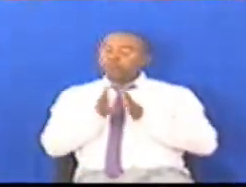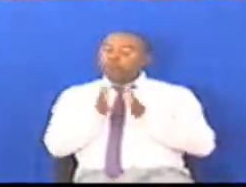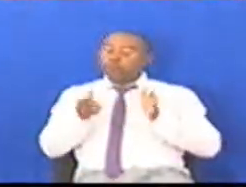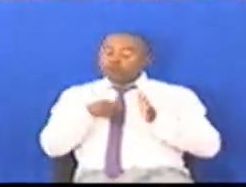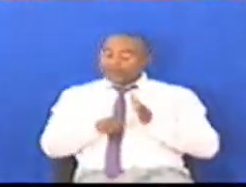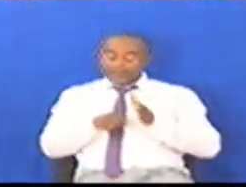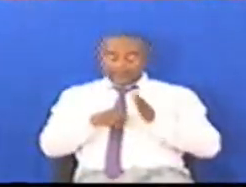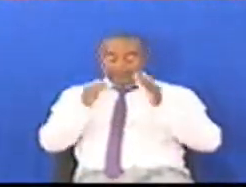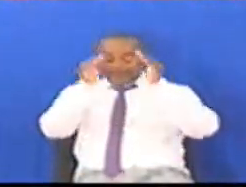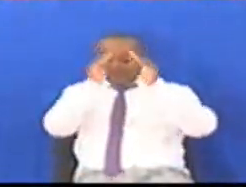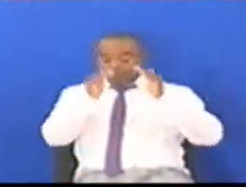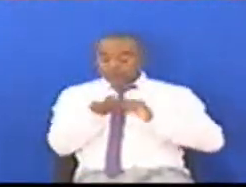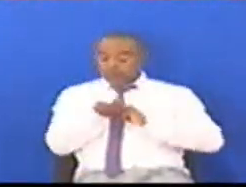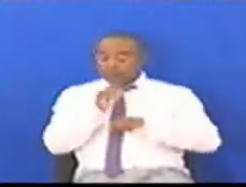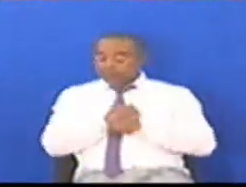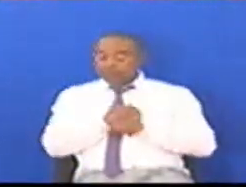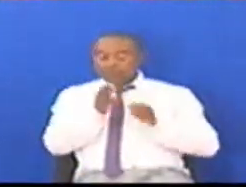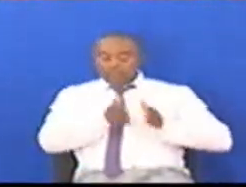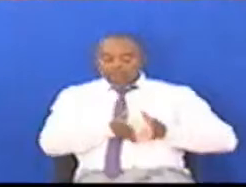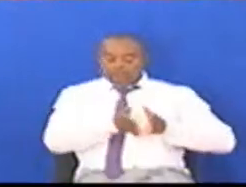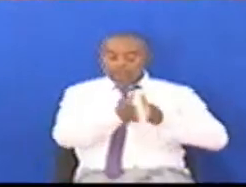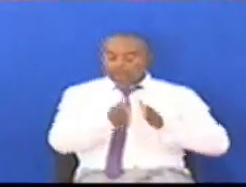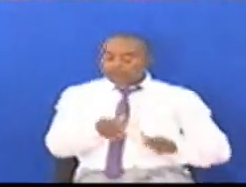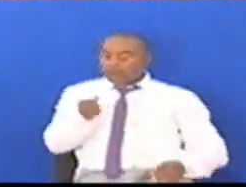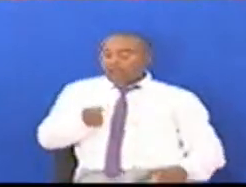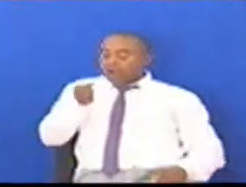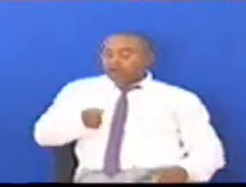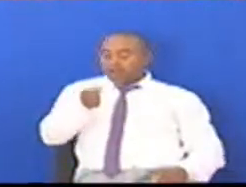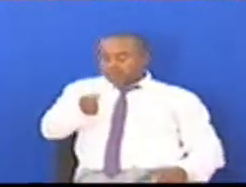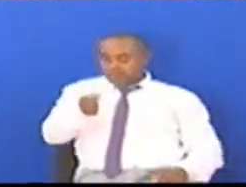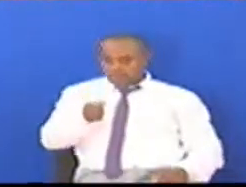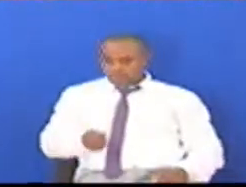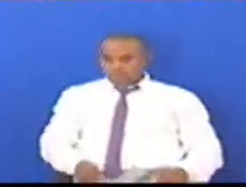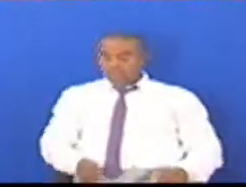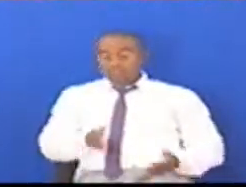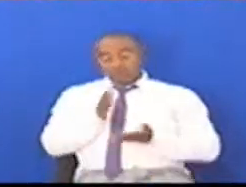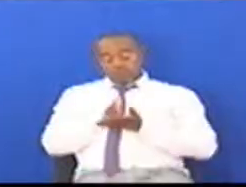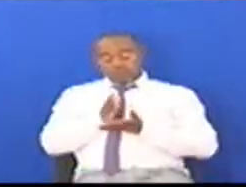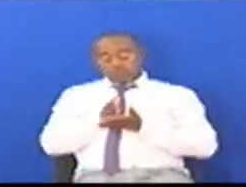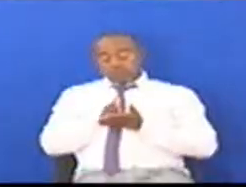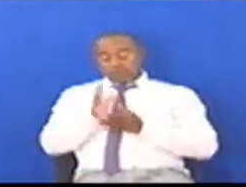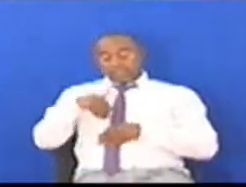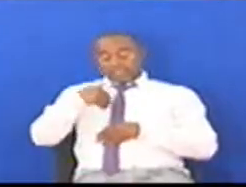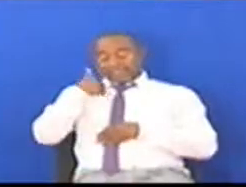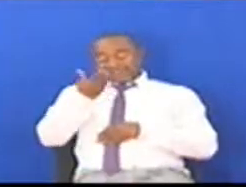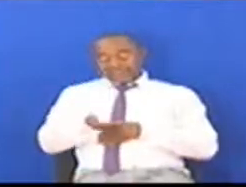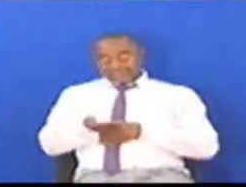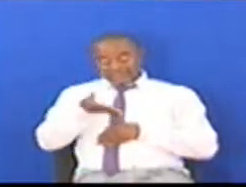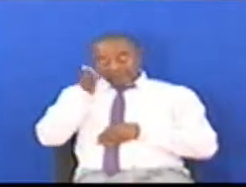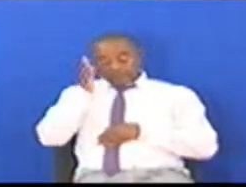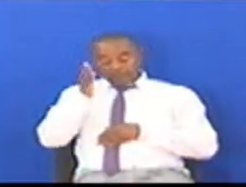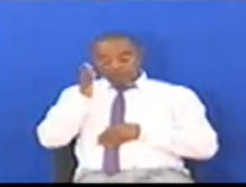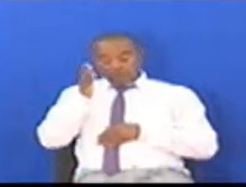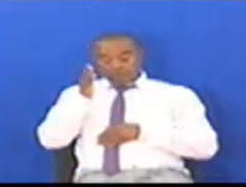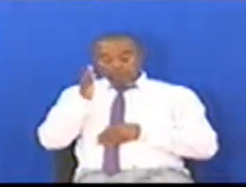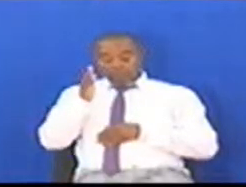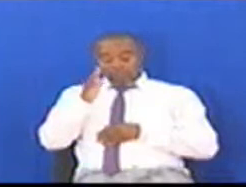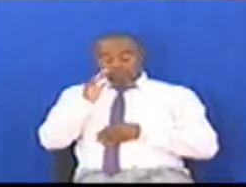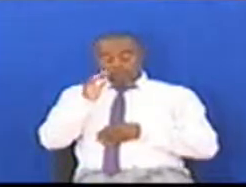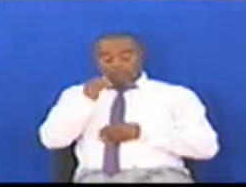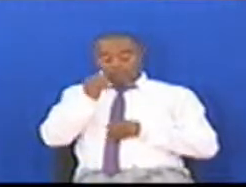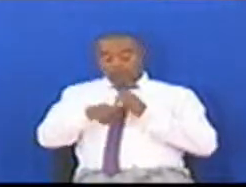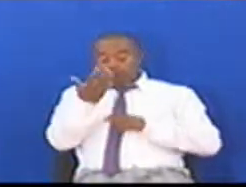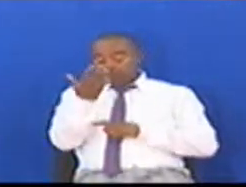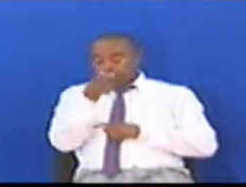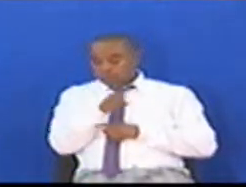miundombinu ya barabara na rally Nikwe likuwa Bada ya serekali hii Awamu ya tano kukamilisha viporo vingi Vya miradi